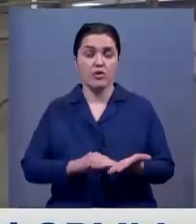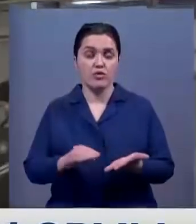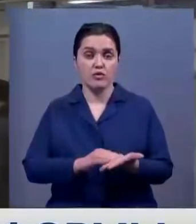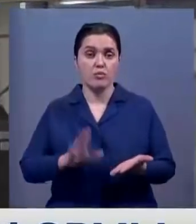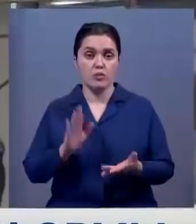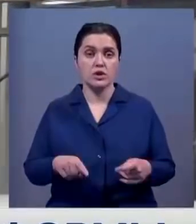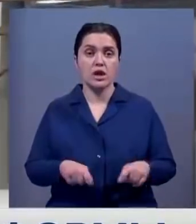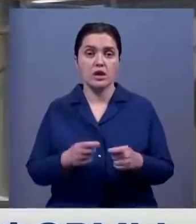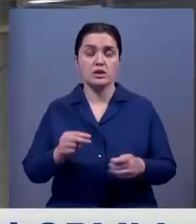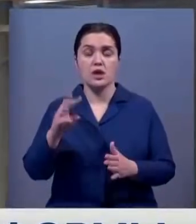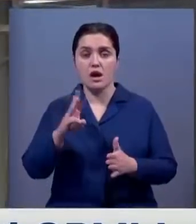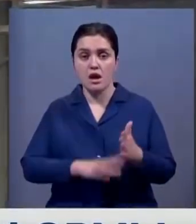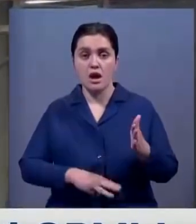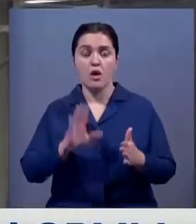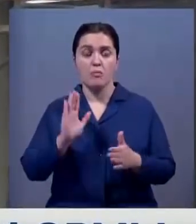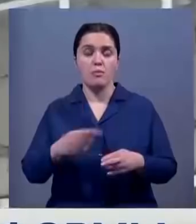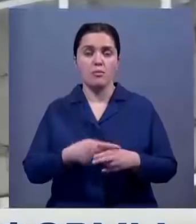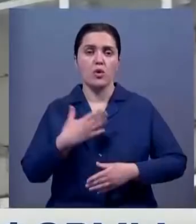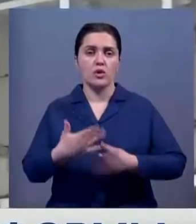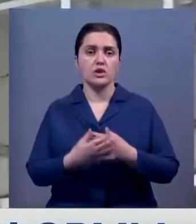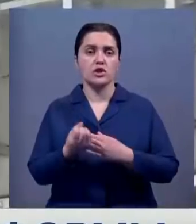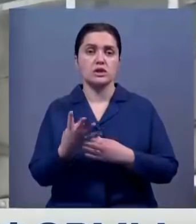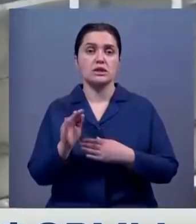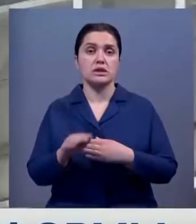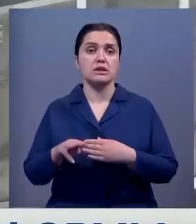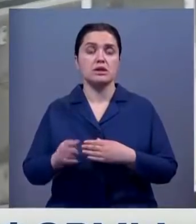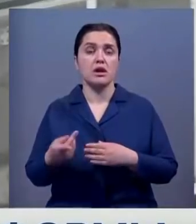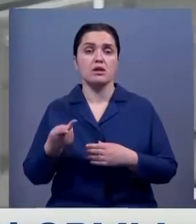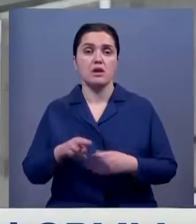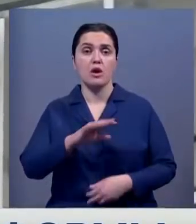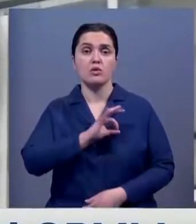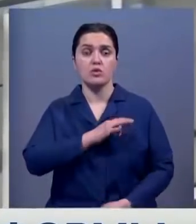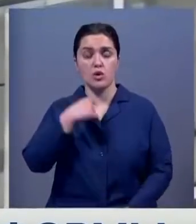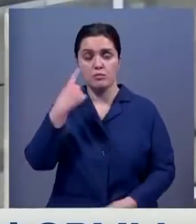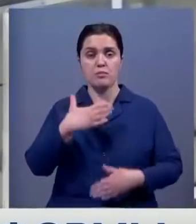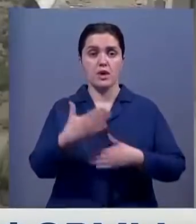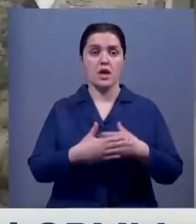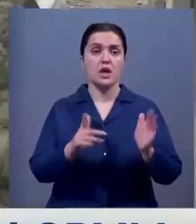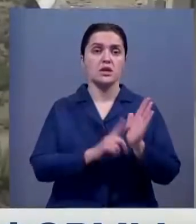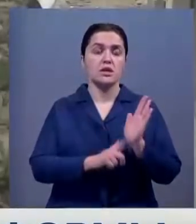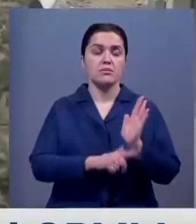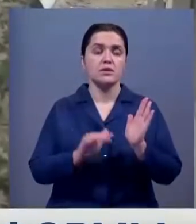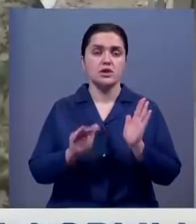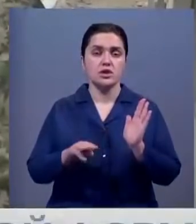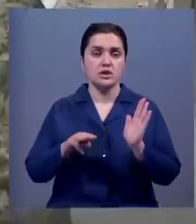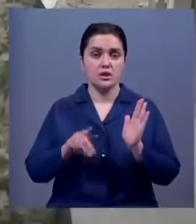наказывать штраф для физических лиц около 14 тысяч тенге. Для юридических почти 70 тысяч.